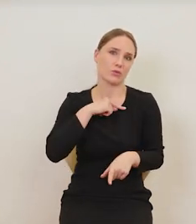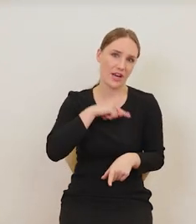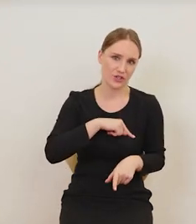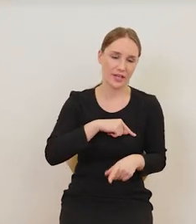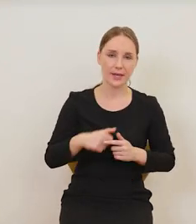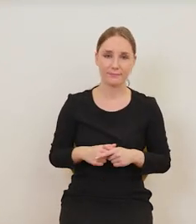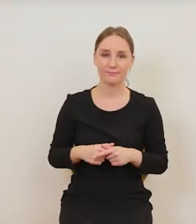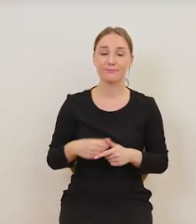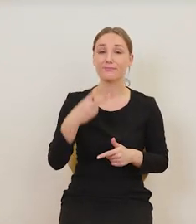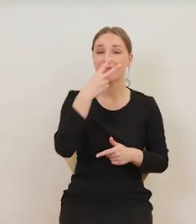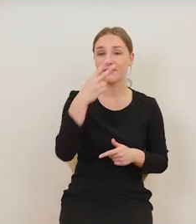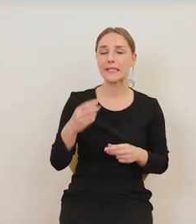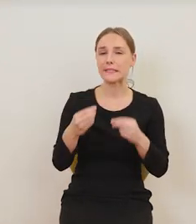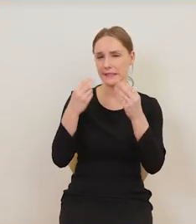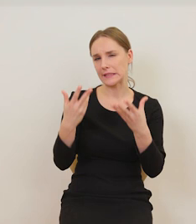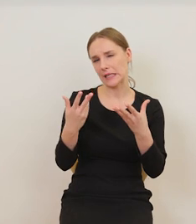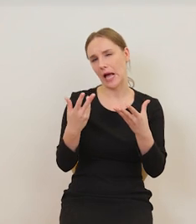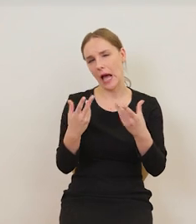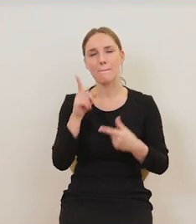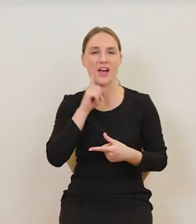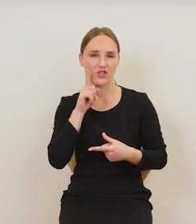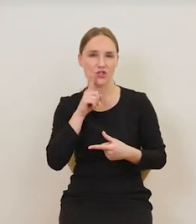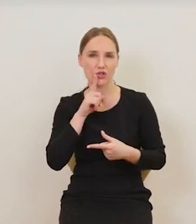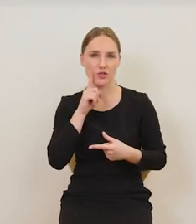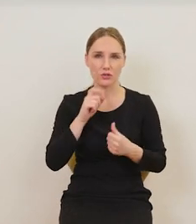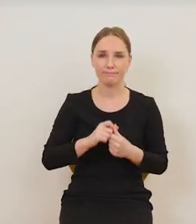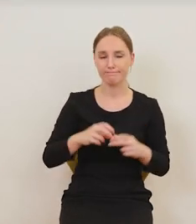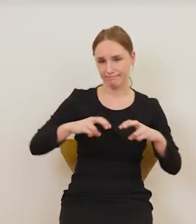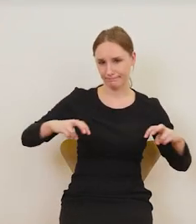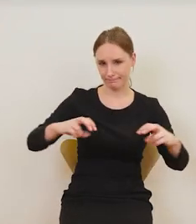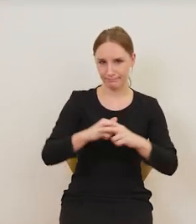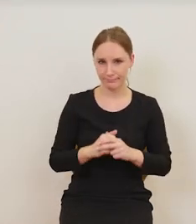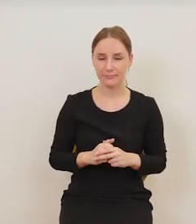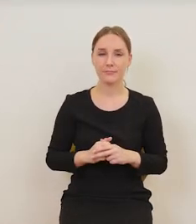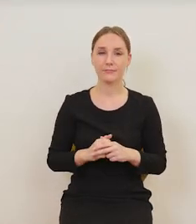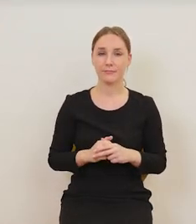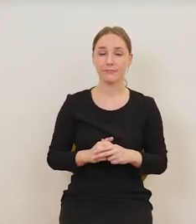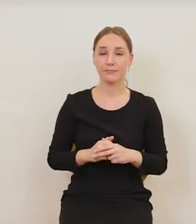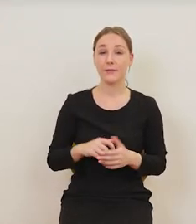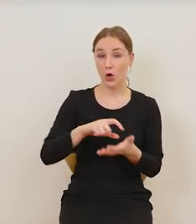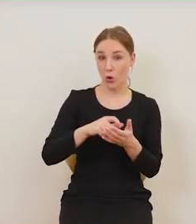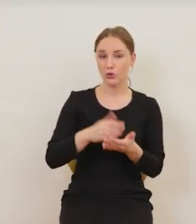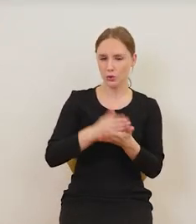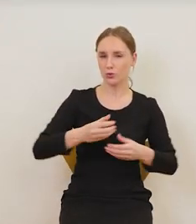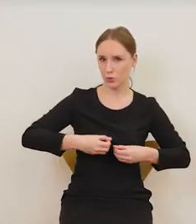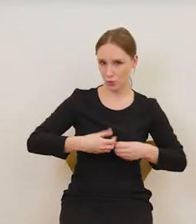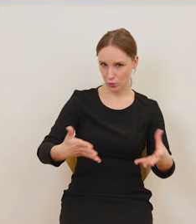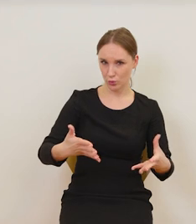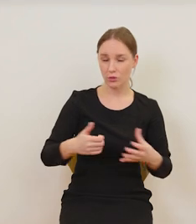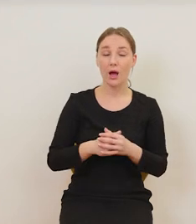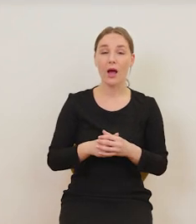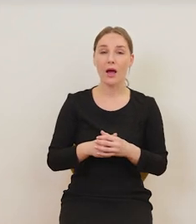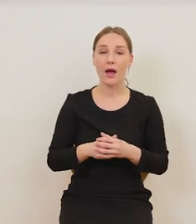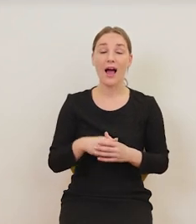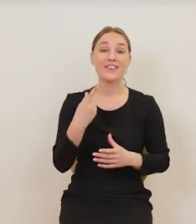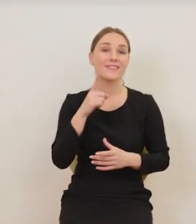Widać tutaj kilku mężczyzn przy stoliku, kości już zostały rzucone i jeden